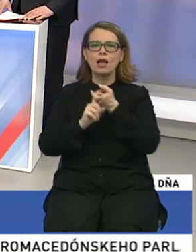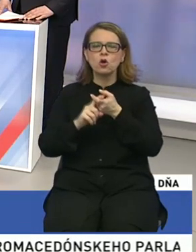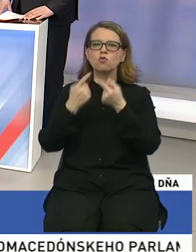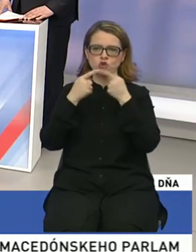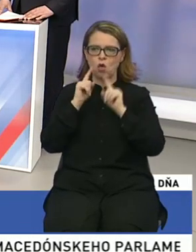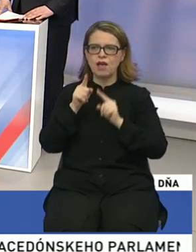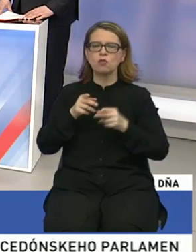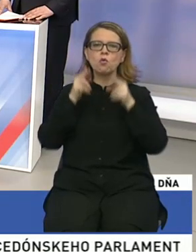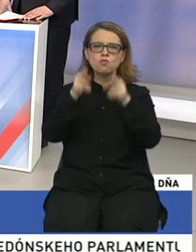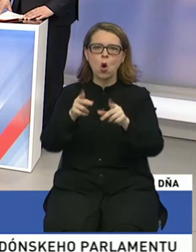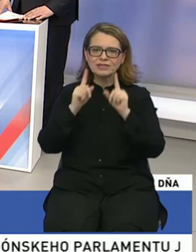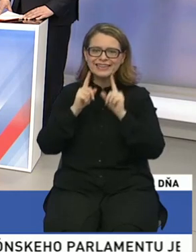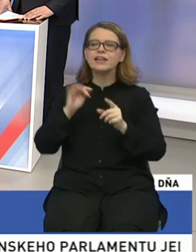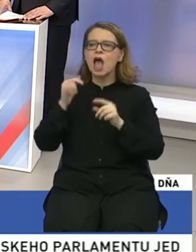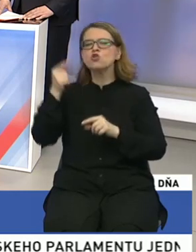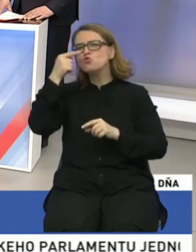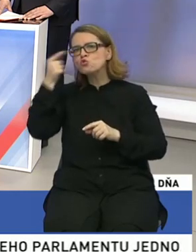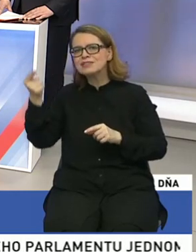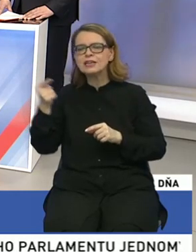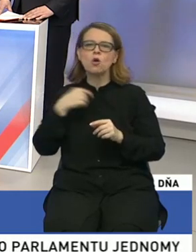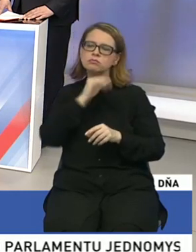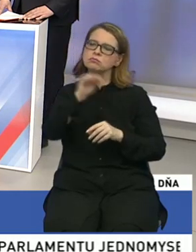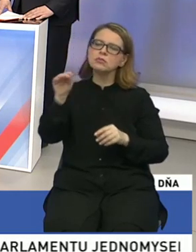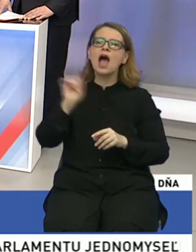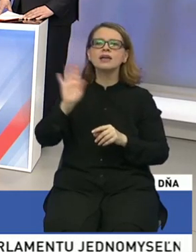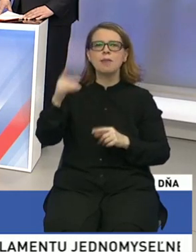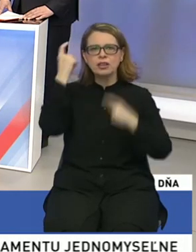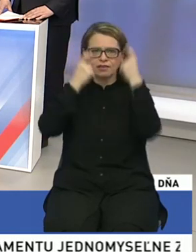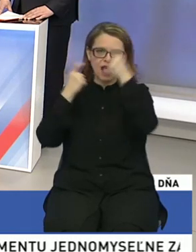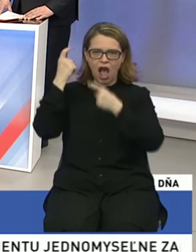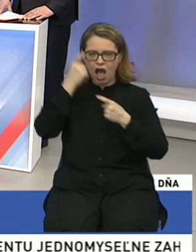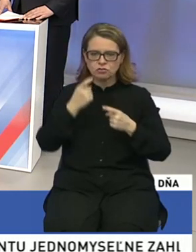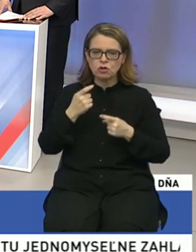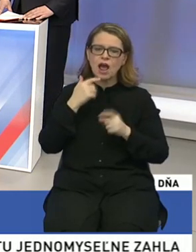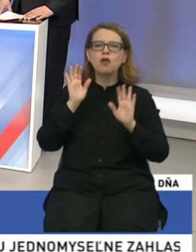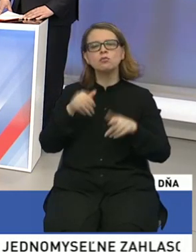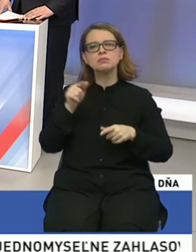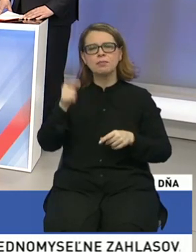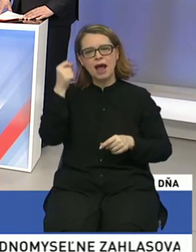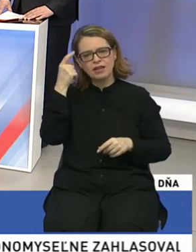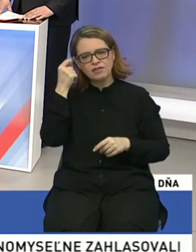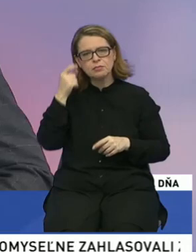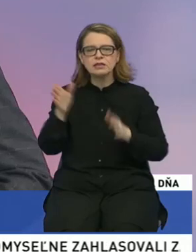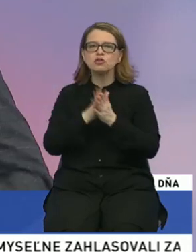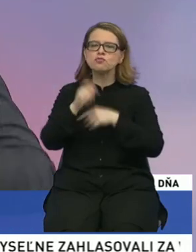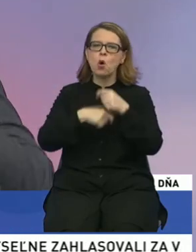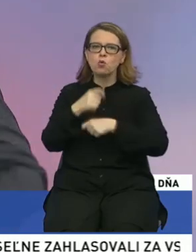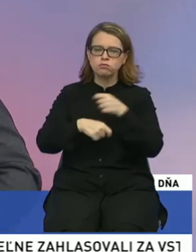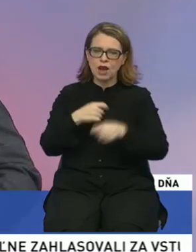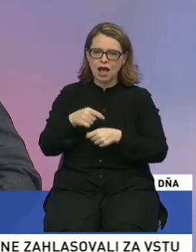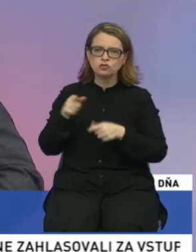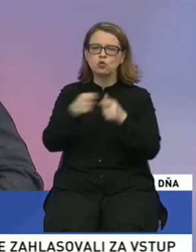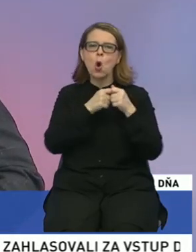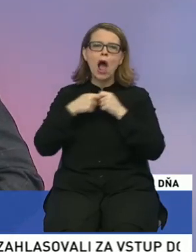Mostehy, aj Rusinov, aký majú názor na to, ako by sme mali to vymyslieť v tej spolupráci, v tej koalícii, v tej